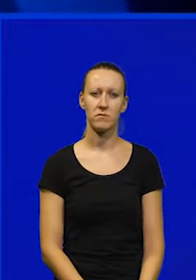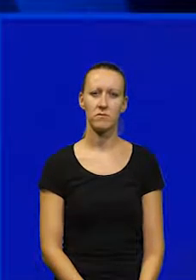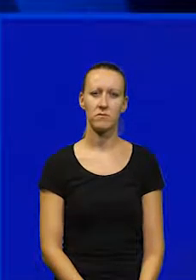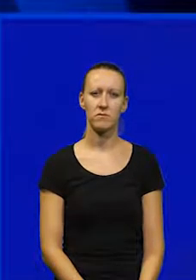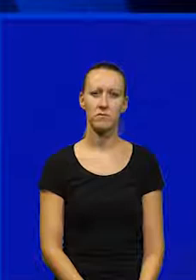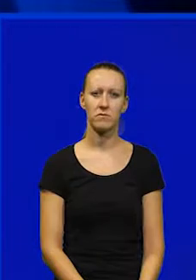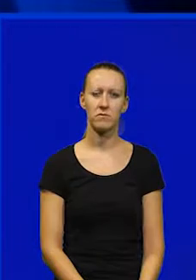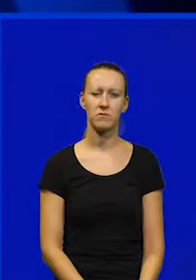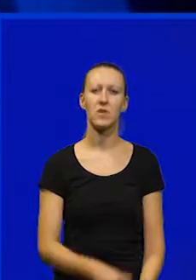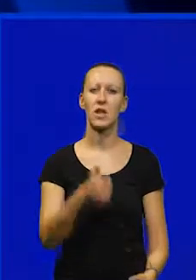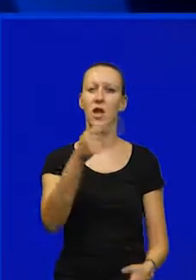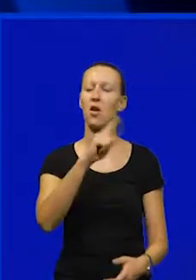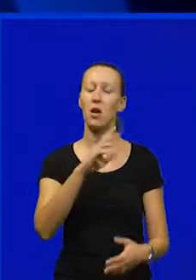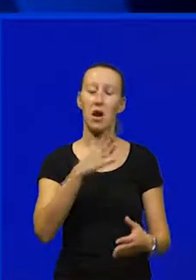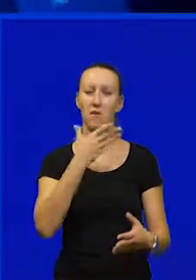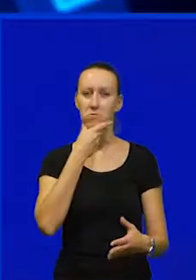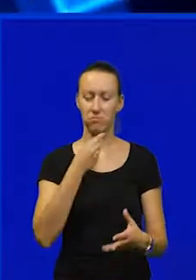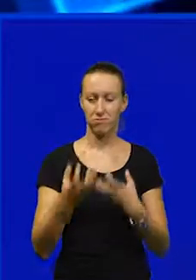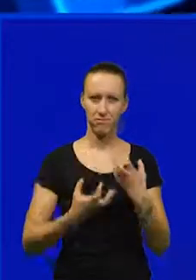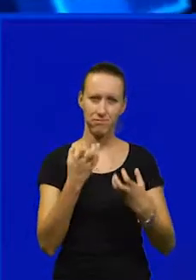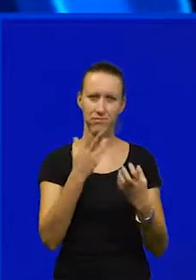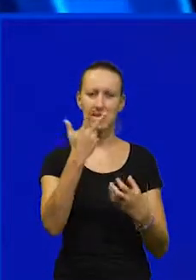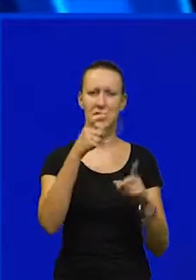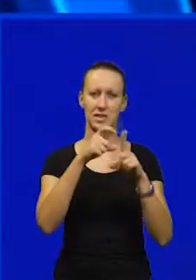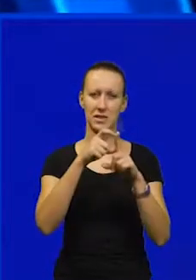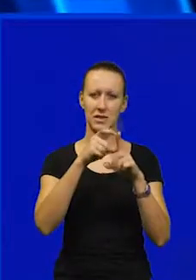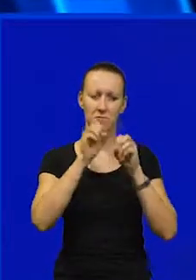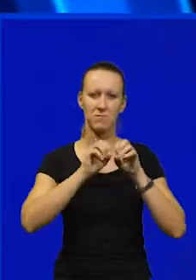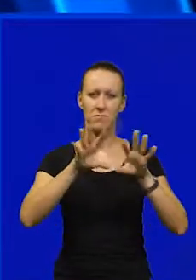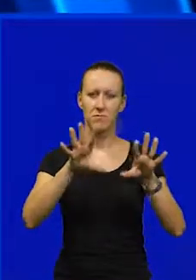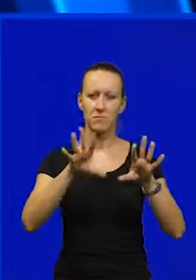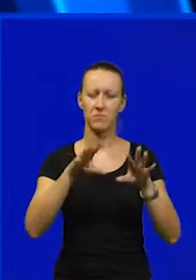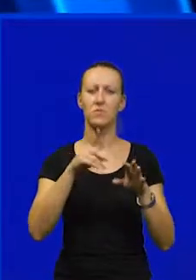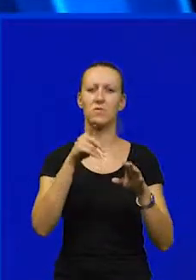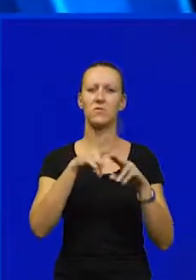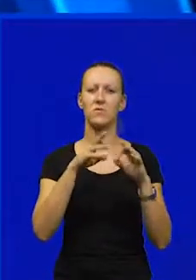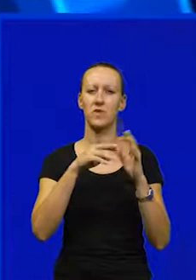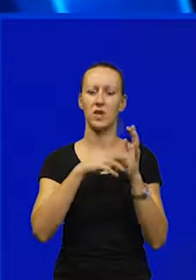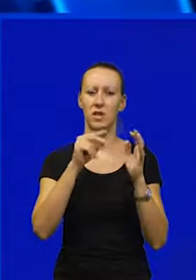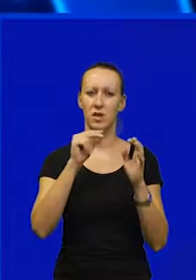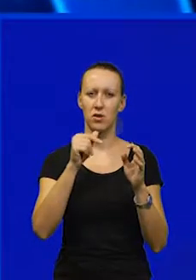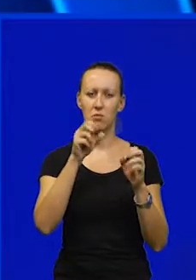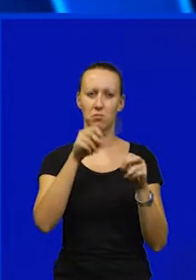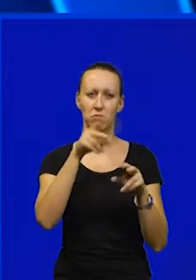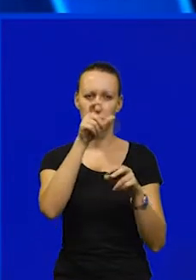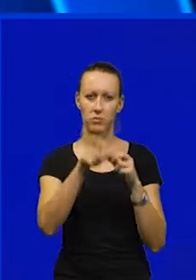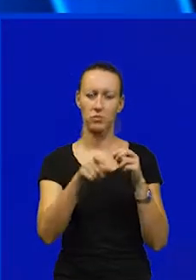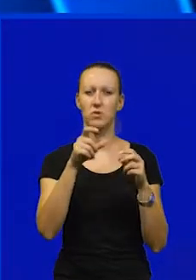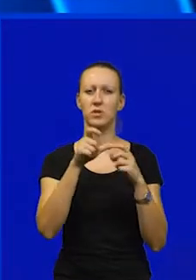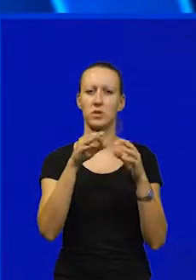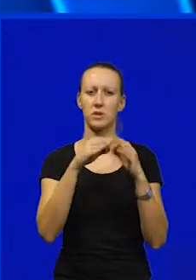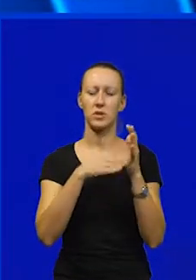A jedan od najatraktivnijih uradaka je 3D videomapping fanerom 22 pulskog umjetnika Jana